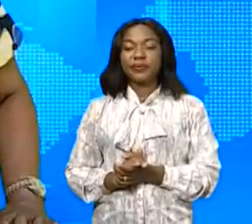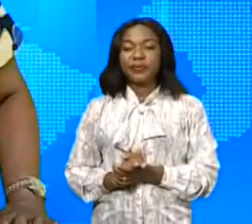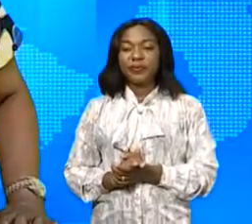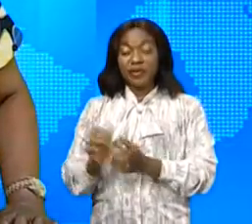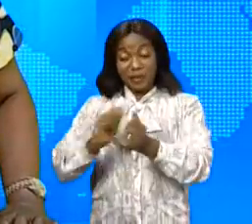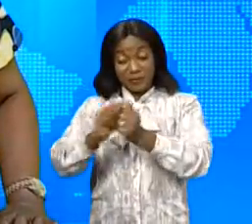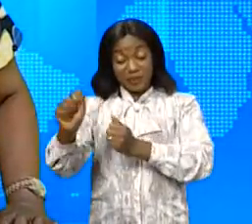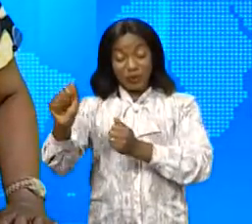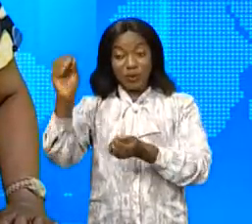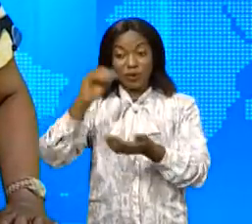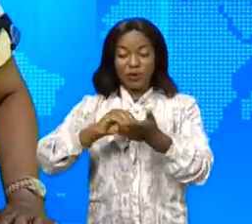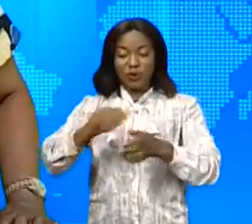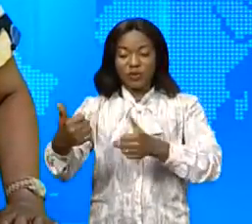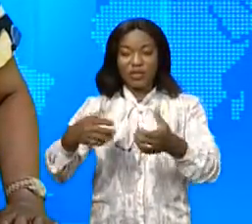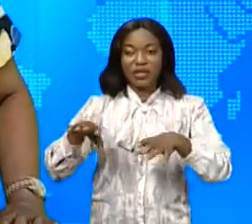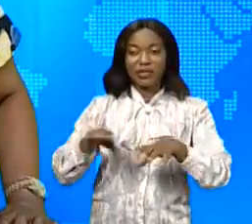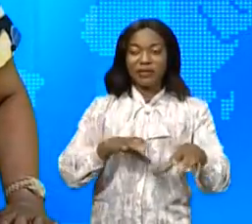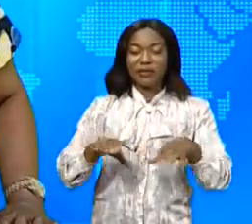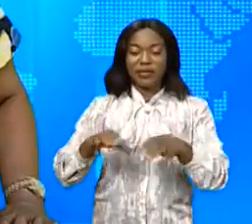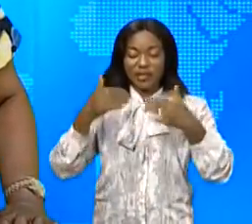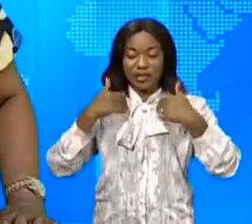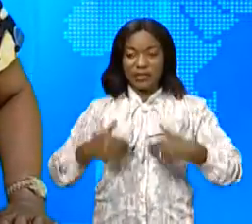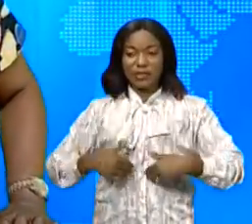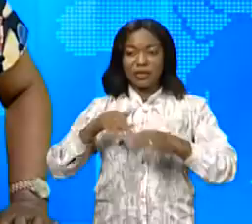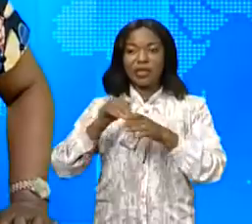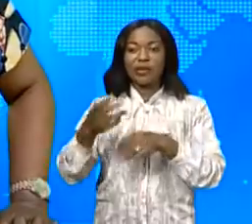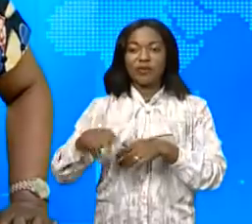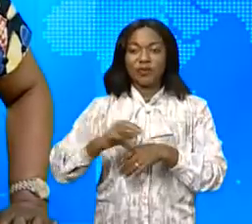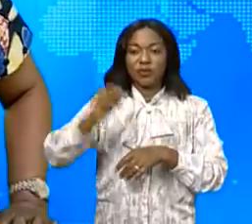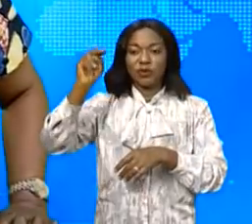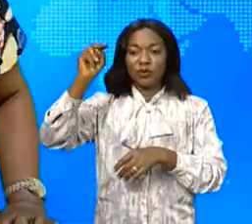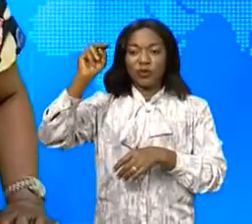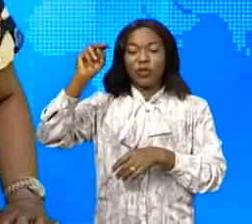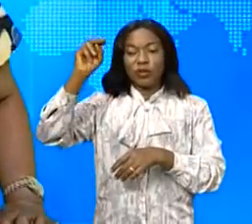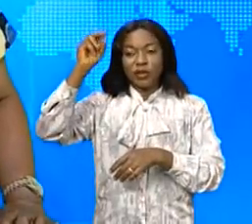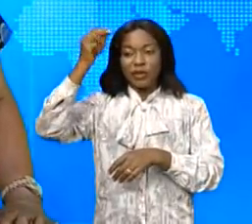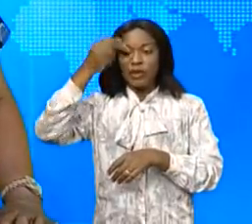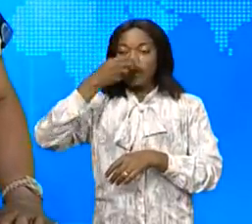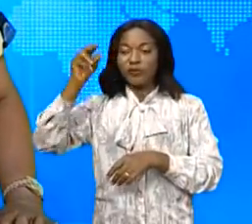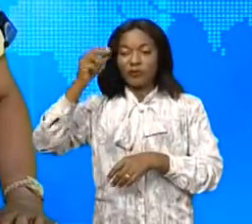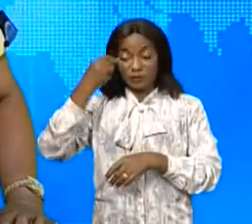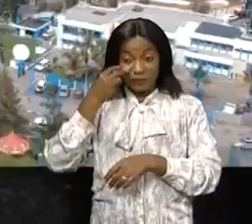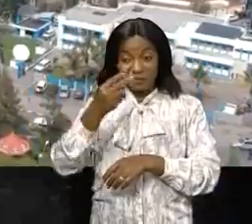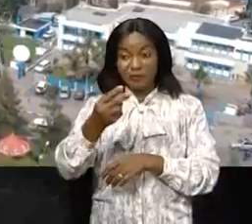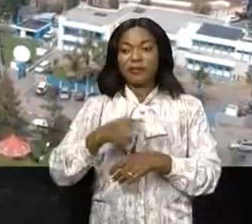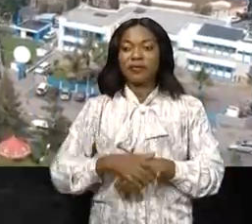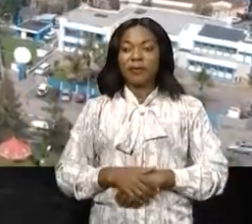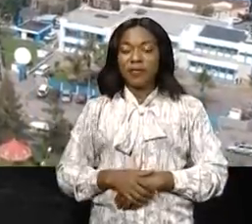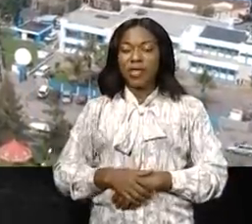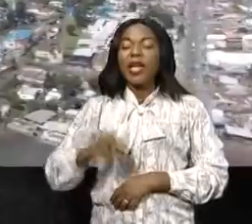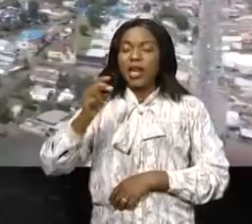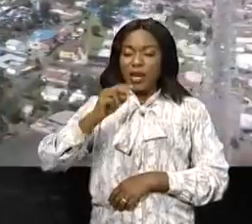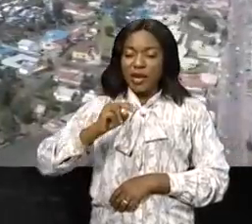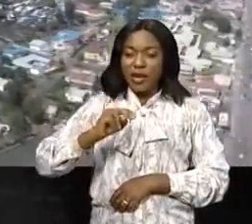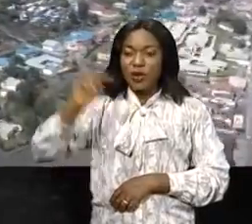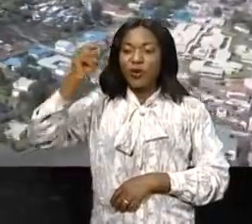Passons à présent aux activités et entrées à la santé dans la province du Nord-Kivu. Regardez. La province du Nord-Kivu va